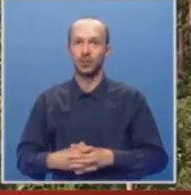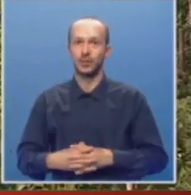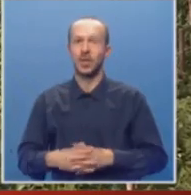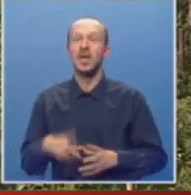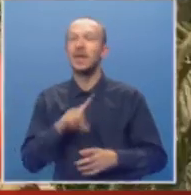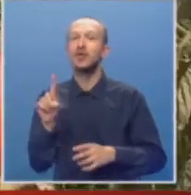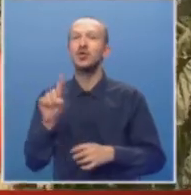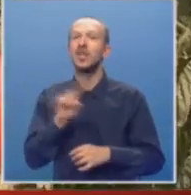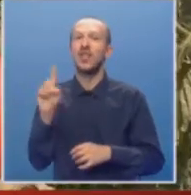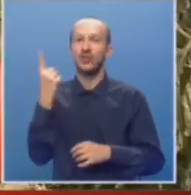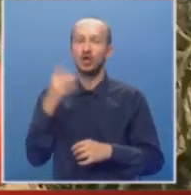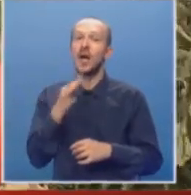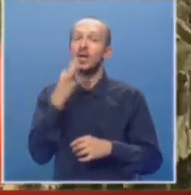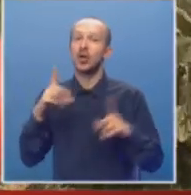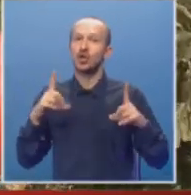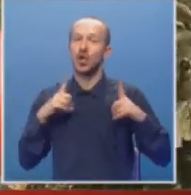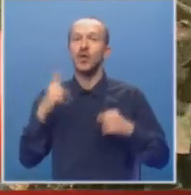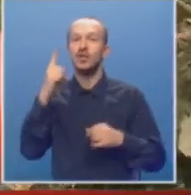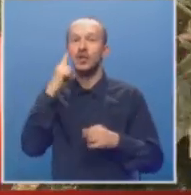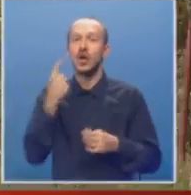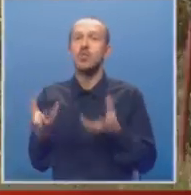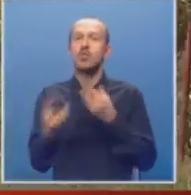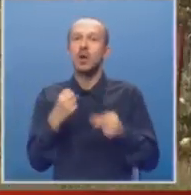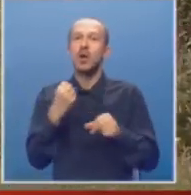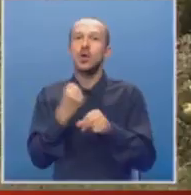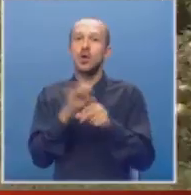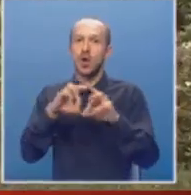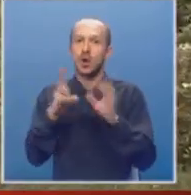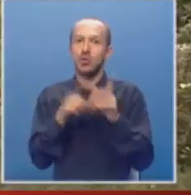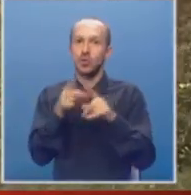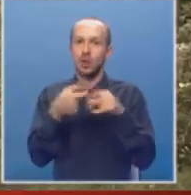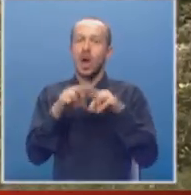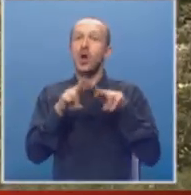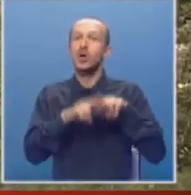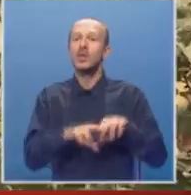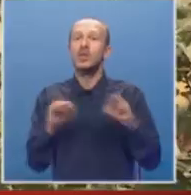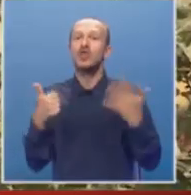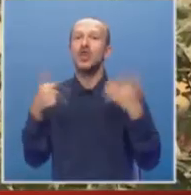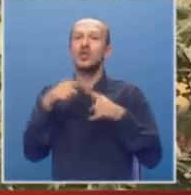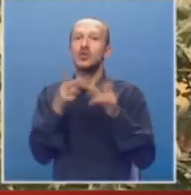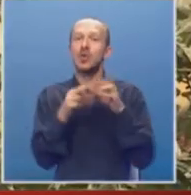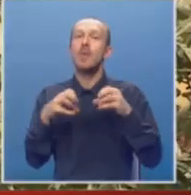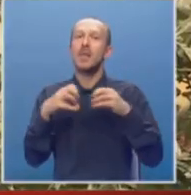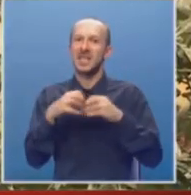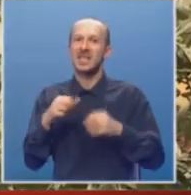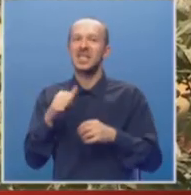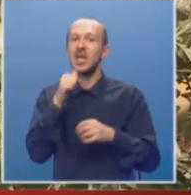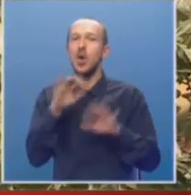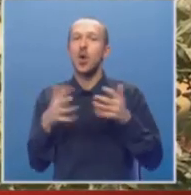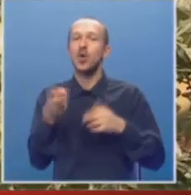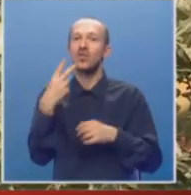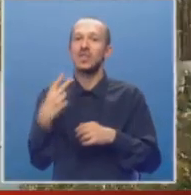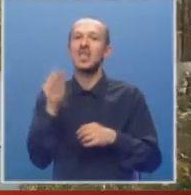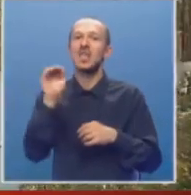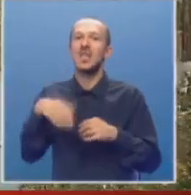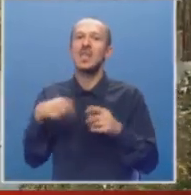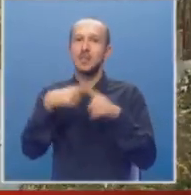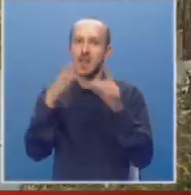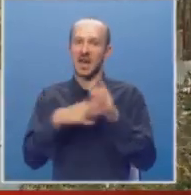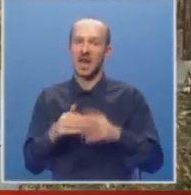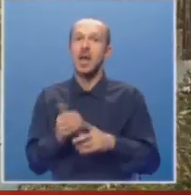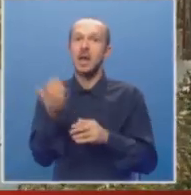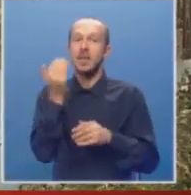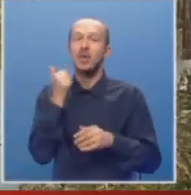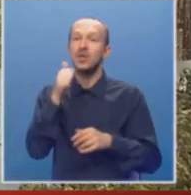neću nikad više. Kada je očekivao značajniju Berbu, Goran Duka ostao je bez više od 6 tona paradajza i oko 20.000 maraka.